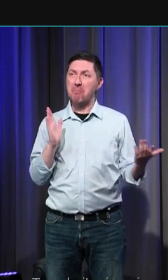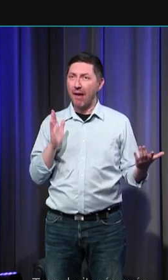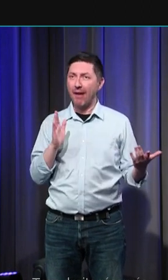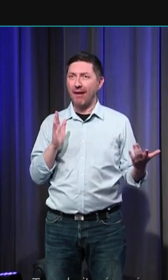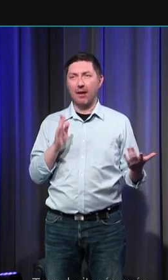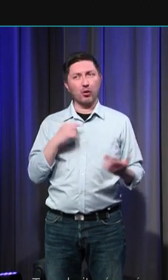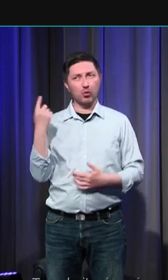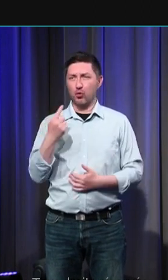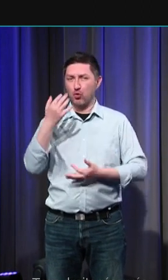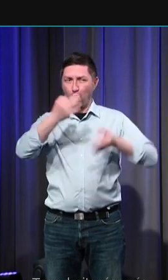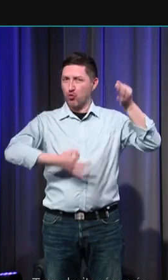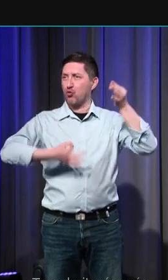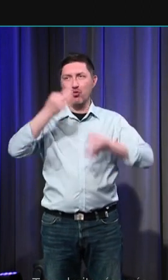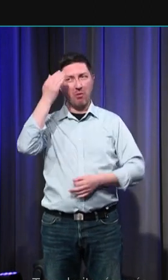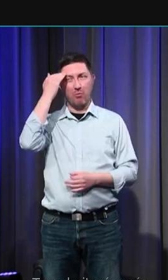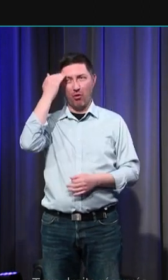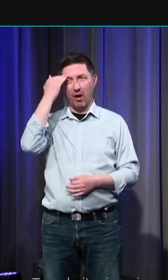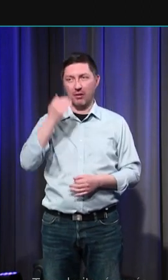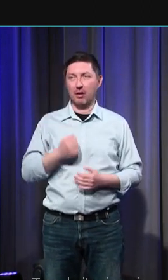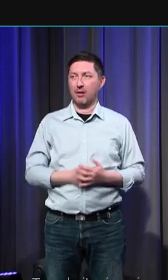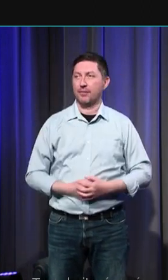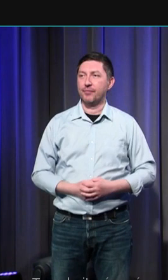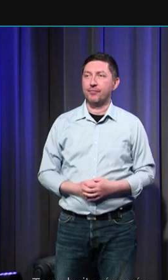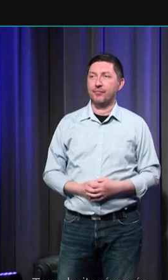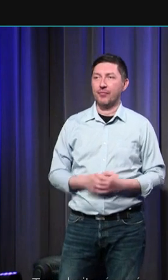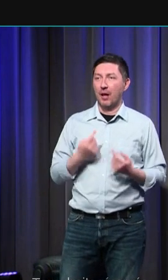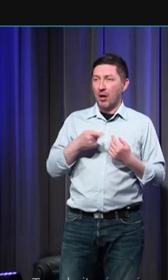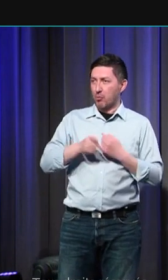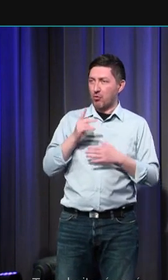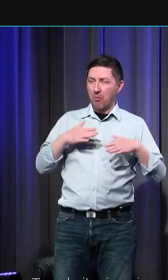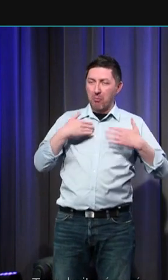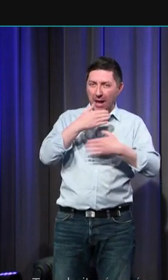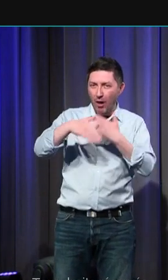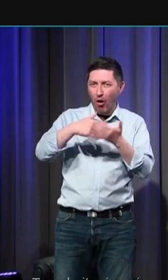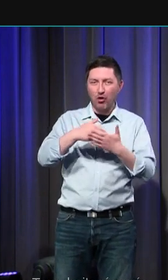'imbrication, de superposition de ces deux discours, de ces deux traditions.